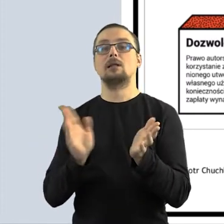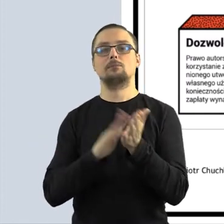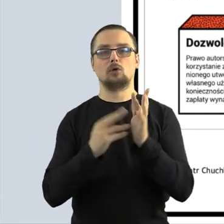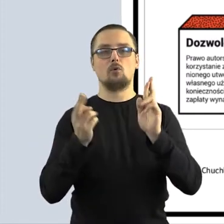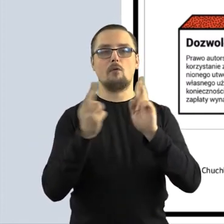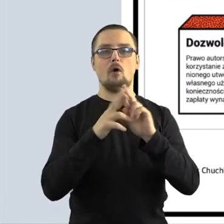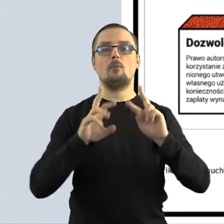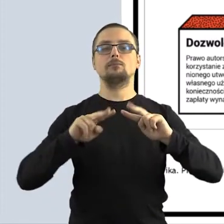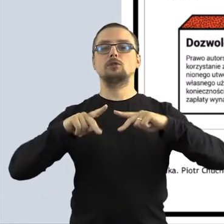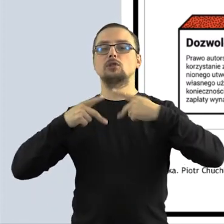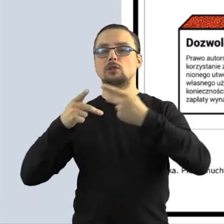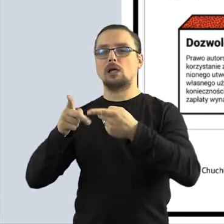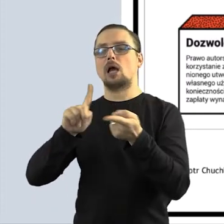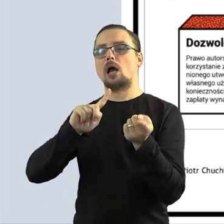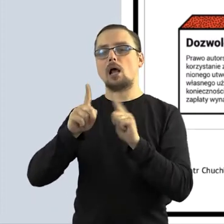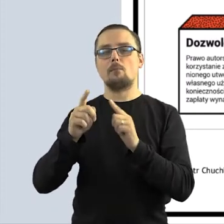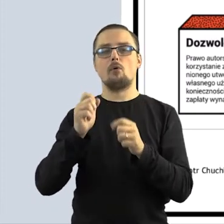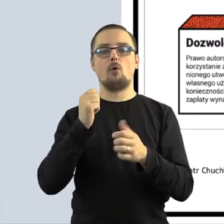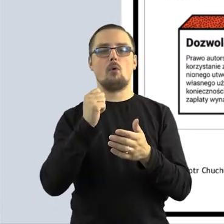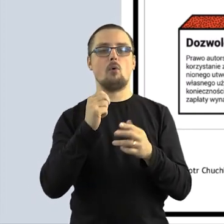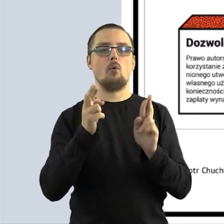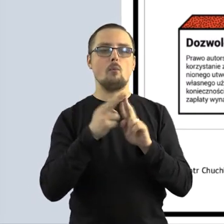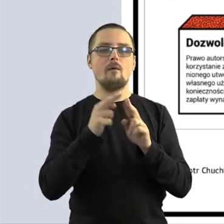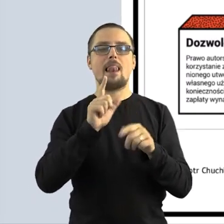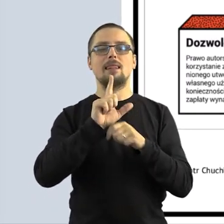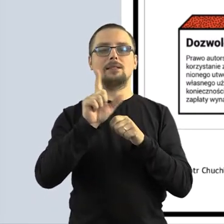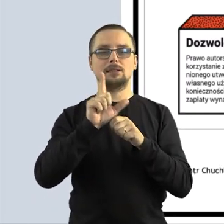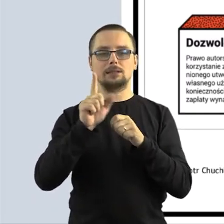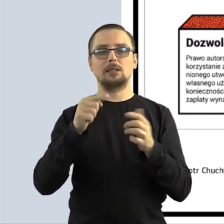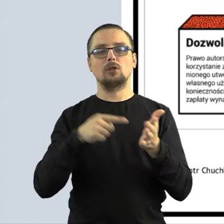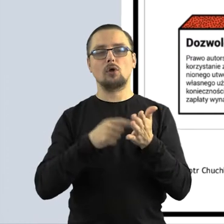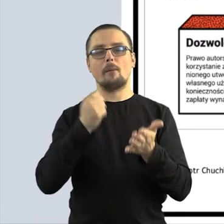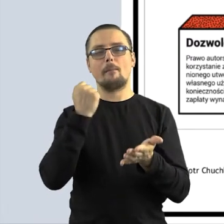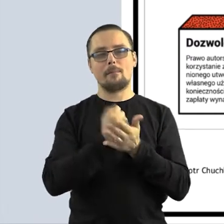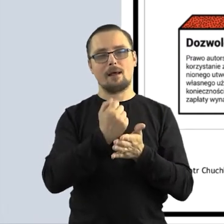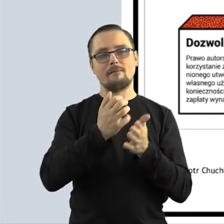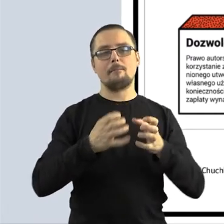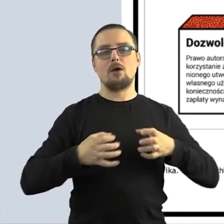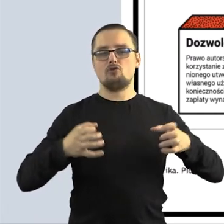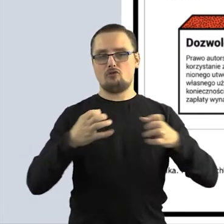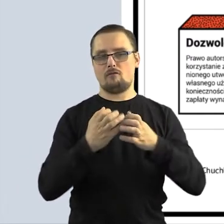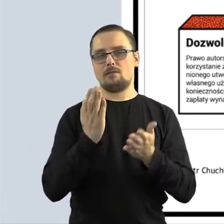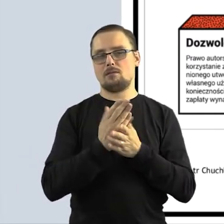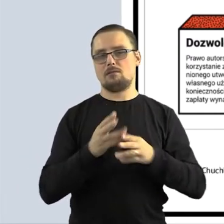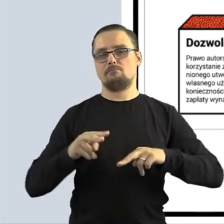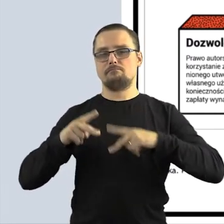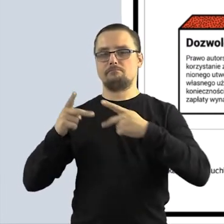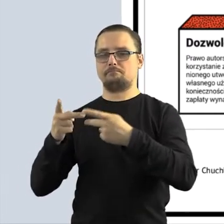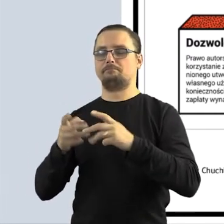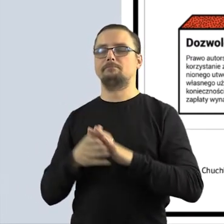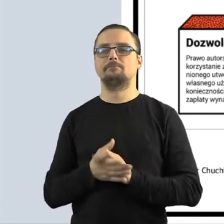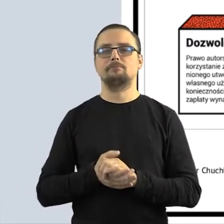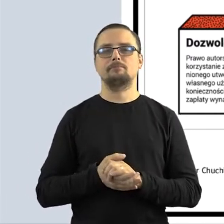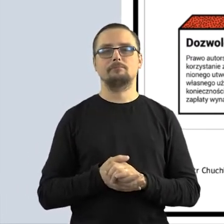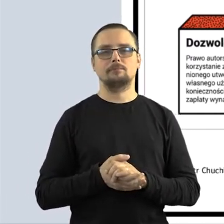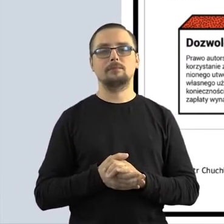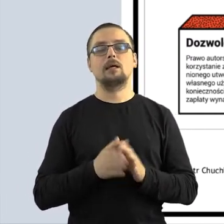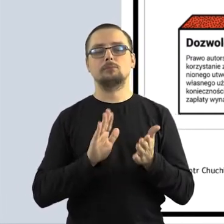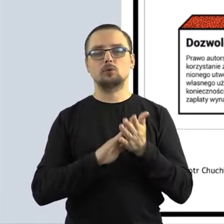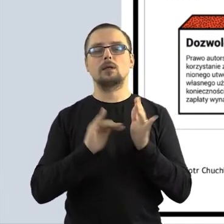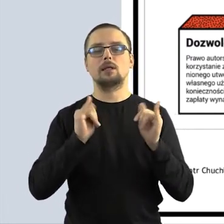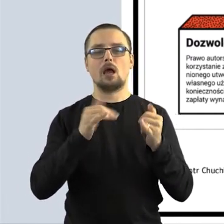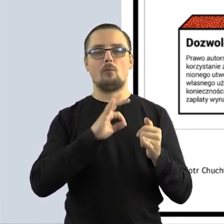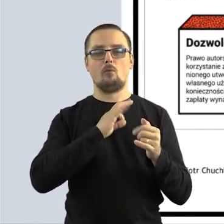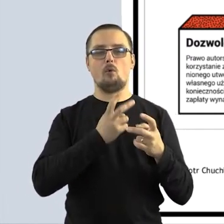umowy o przeniesienie praw, czy umowy licencyjne, to one dotyczą tylko i wyłącznie właśnie praw majątkowych, czyli tego, w jaki sposób dany utwór